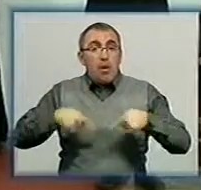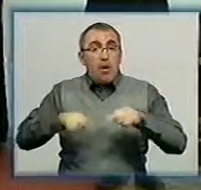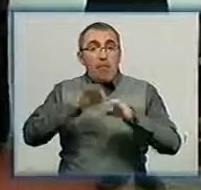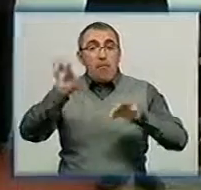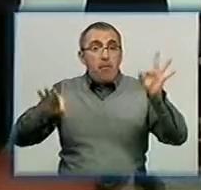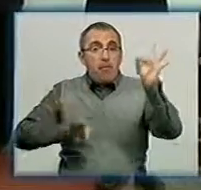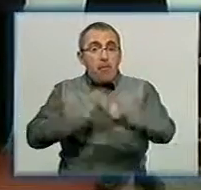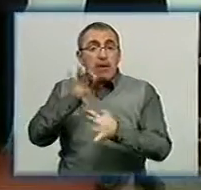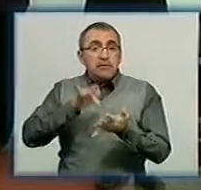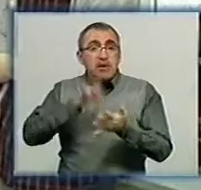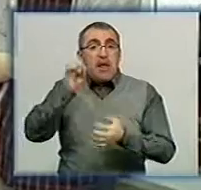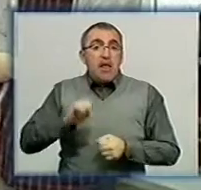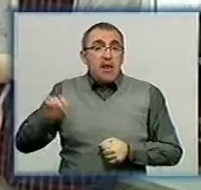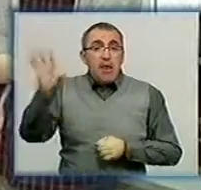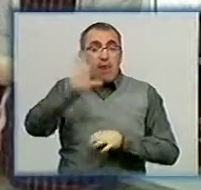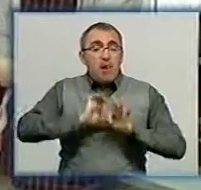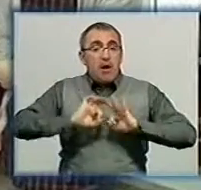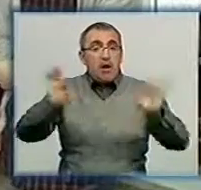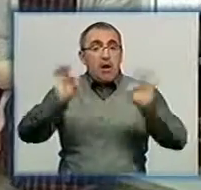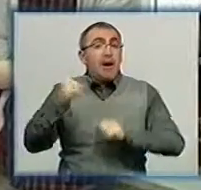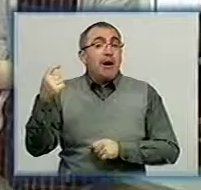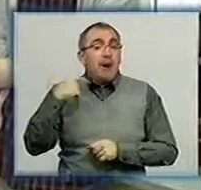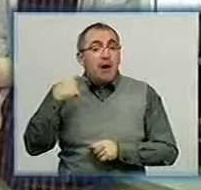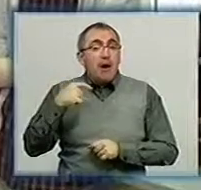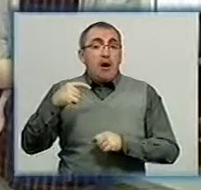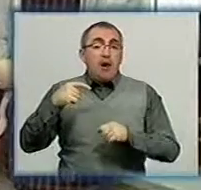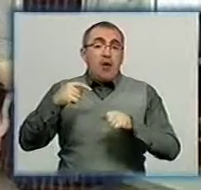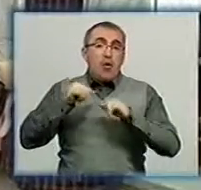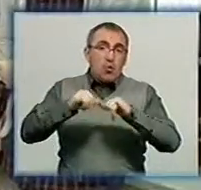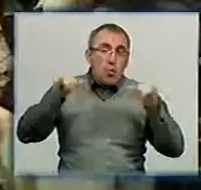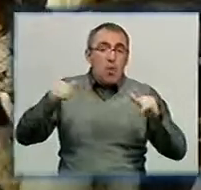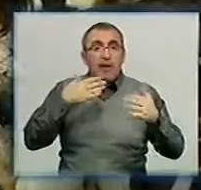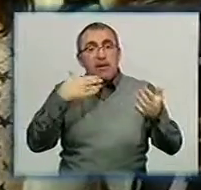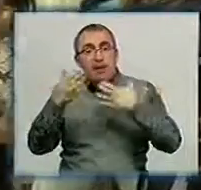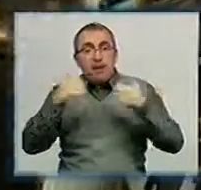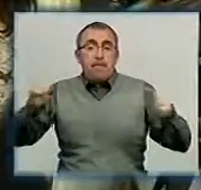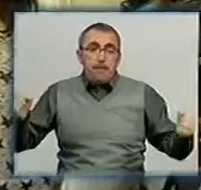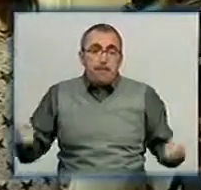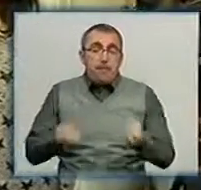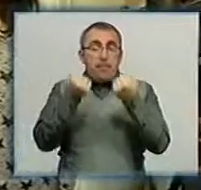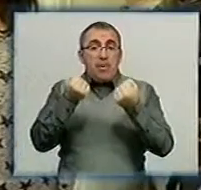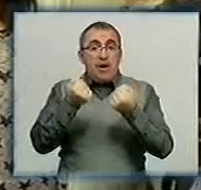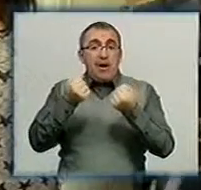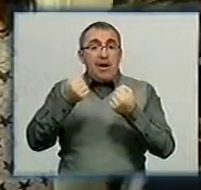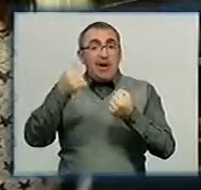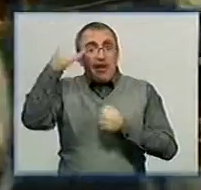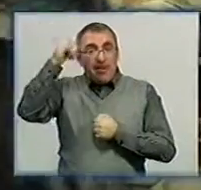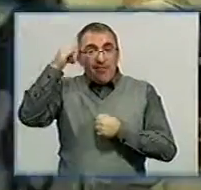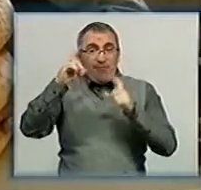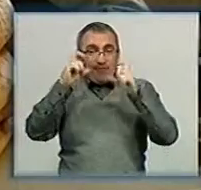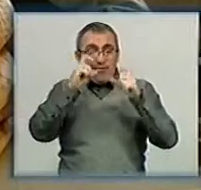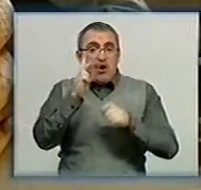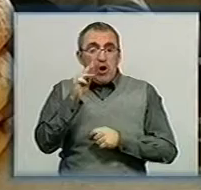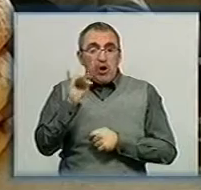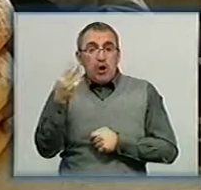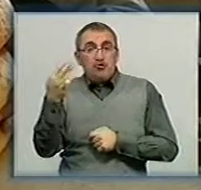Кіровоградського центру європейської інформації. Кіровоградщина, Крим – розвиток, діалогу та підтримки. Авторобіт – криворізький фотохудожник Сергій Книша,